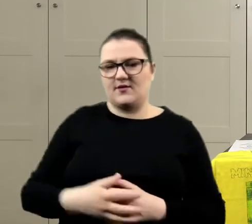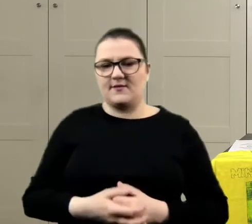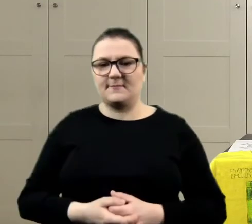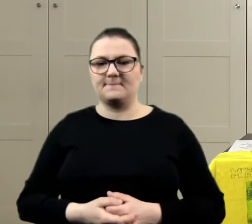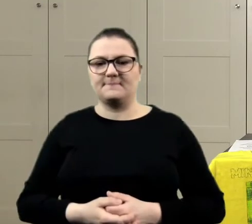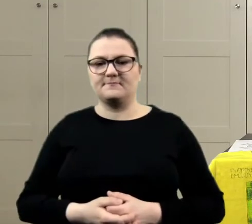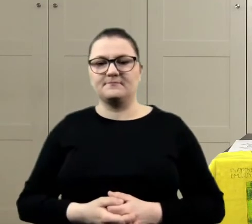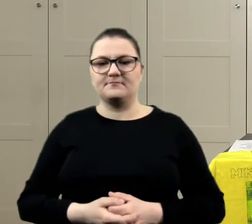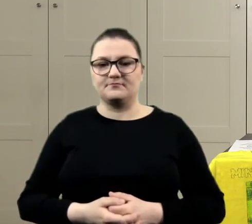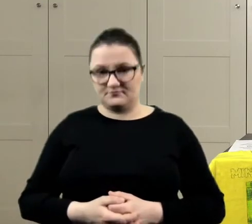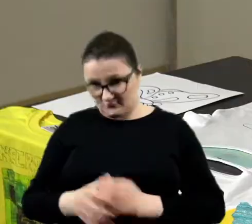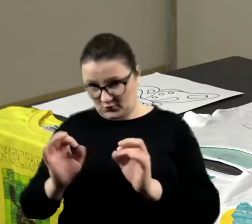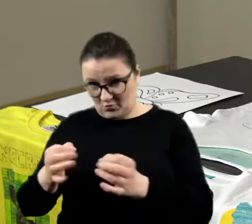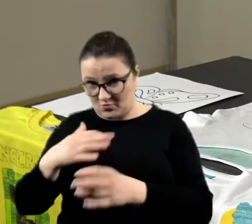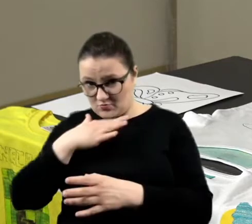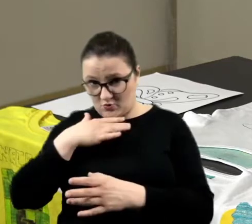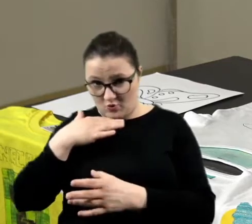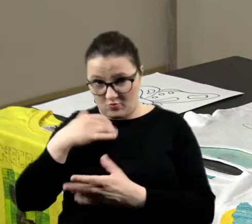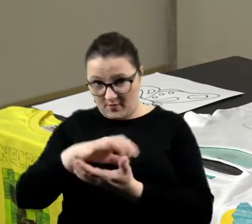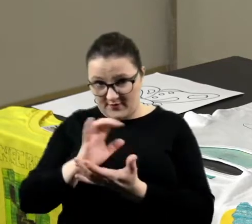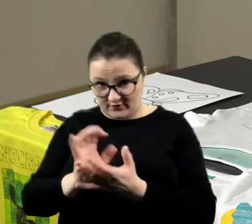No, czy to jest już dobry pomarańczowy? Nie.